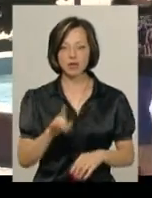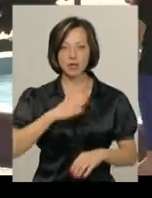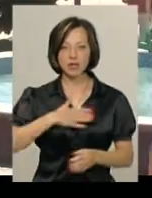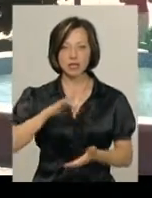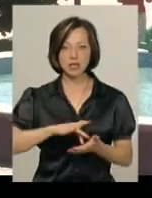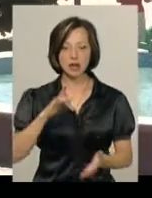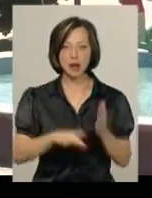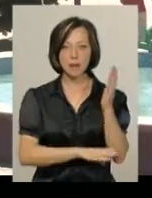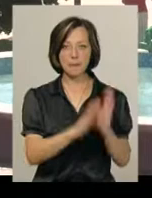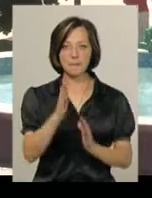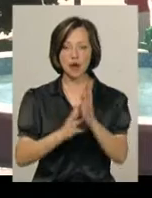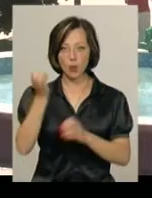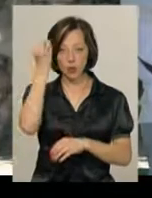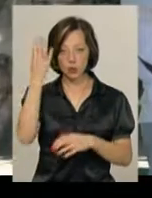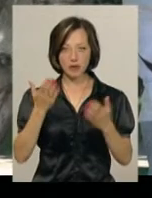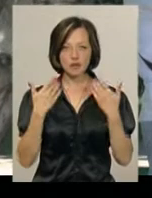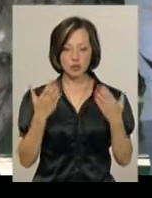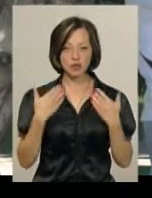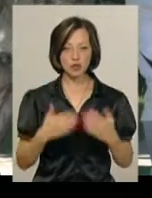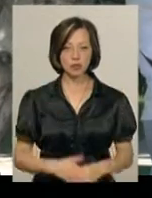центральний парк культури і відпочинку.